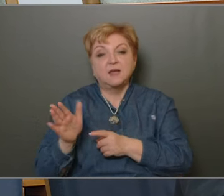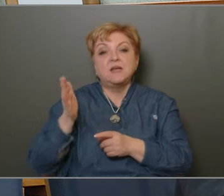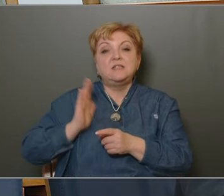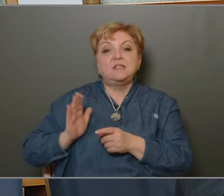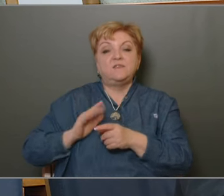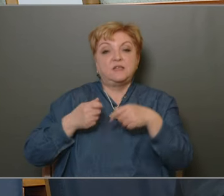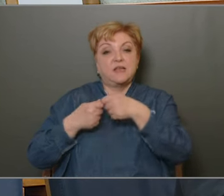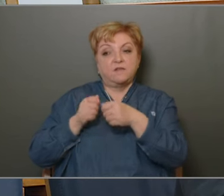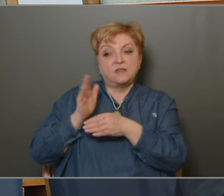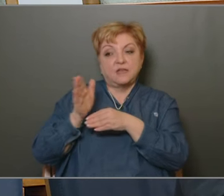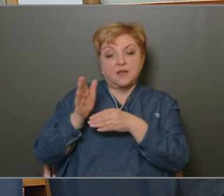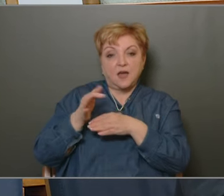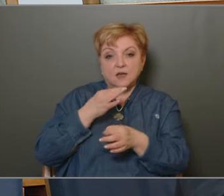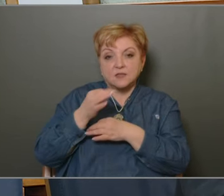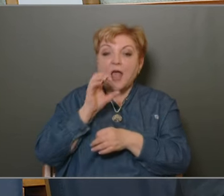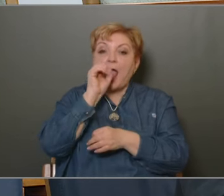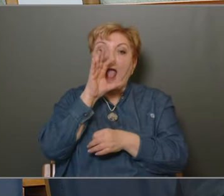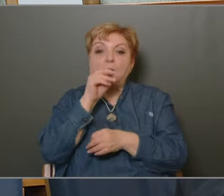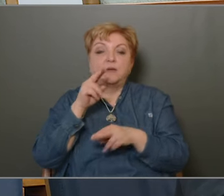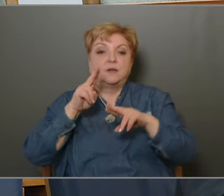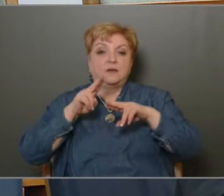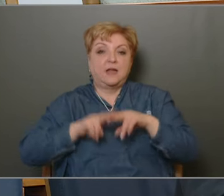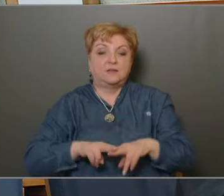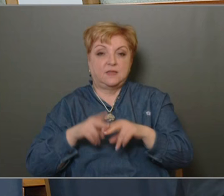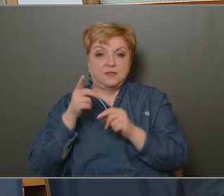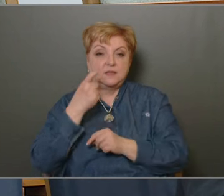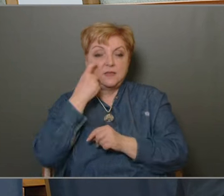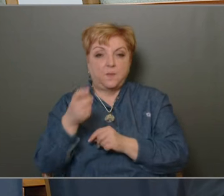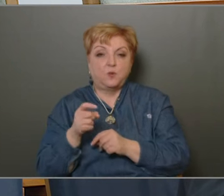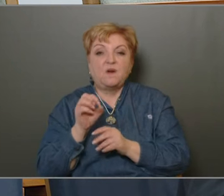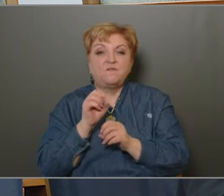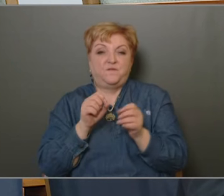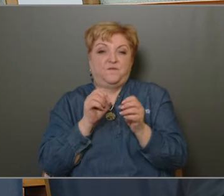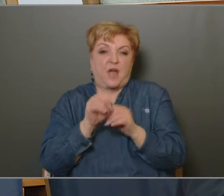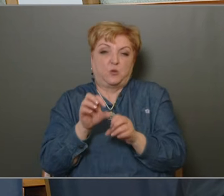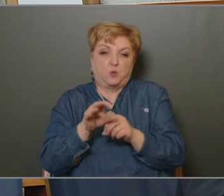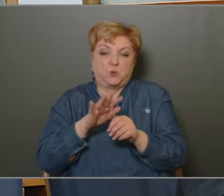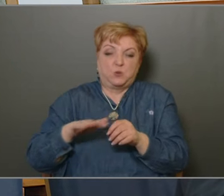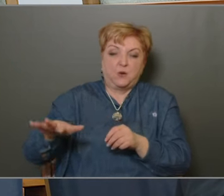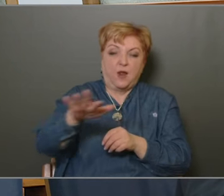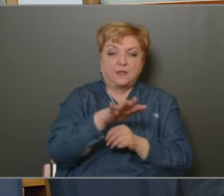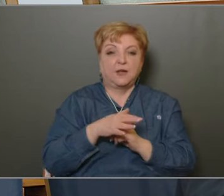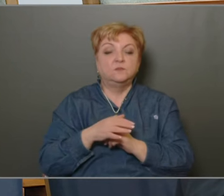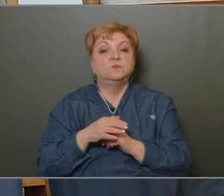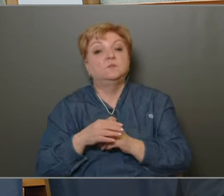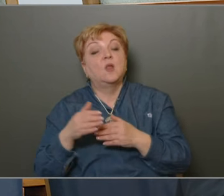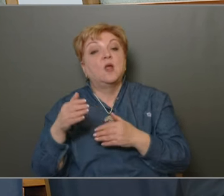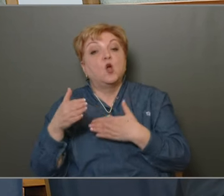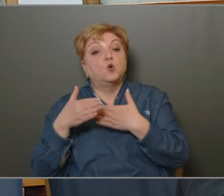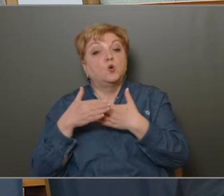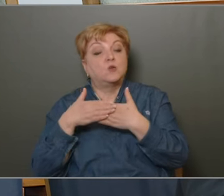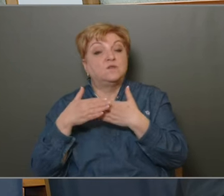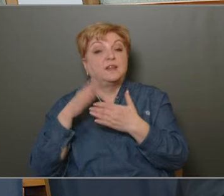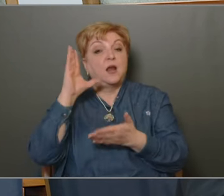szervezetekhez intézett kérését az ebrendészeti szempontból fertőződtebbnek ítélt területek jelzésére. A közvetlen lakosság és